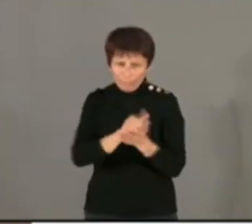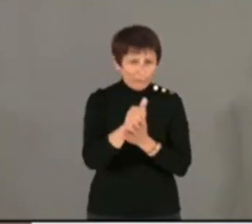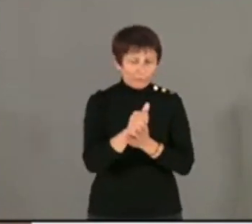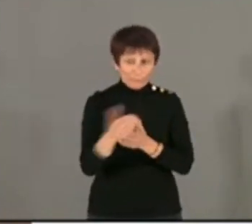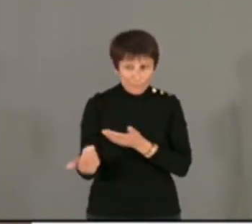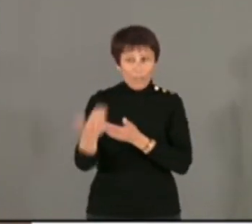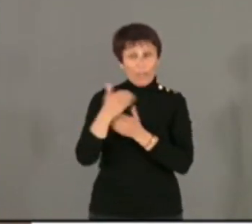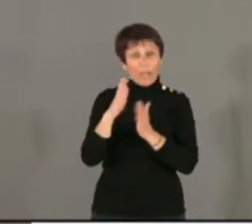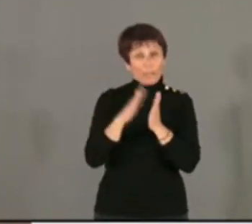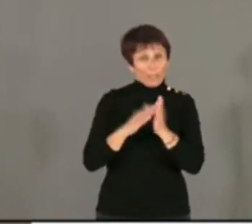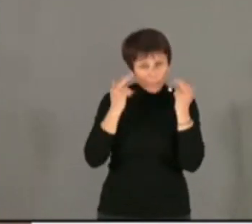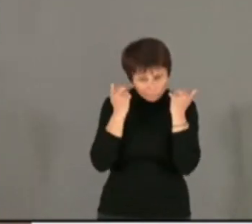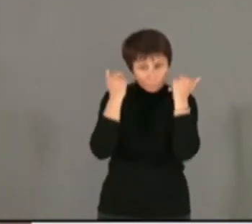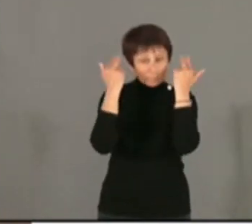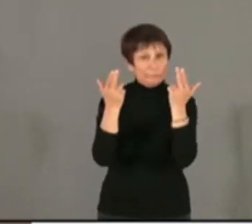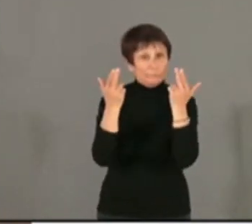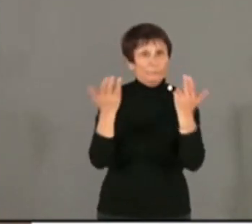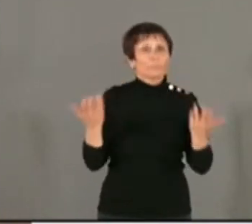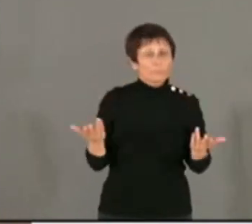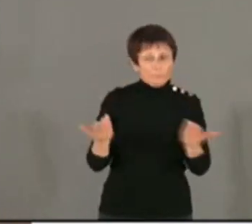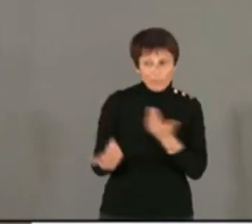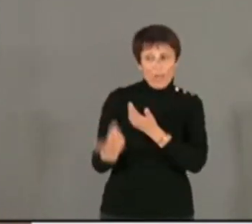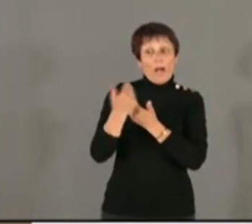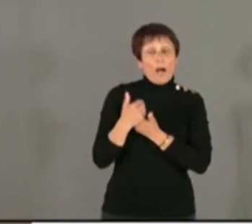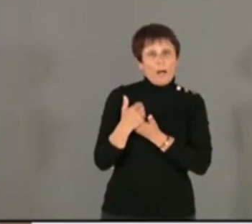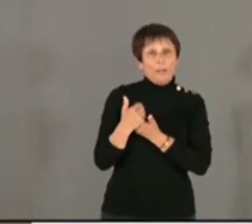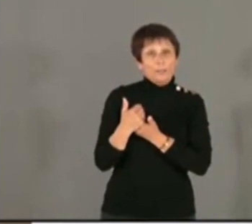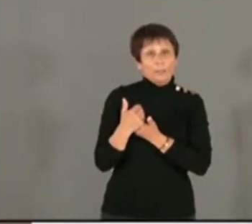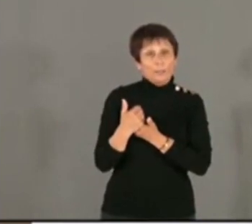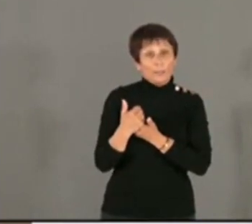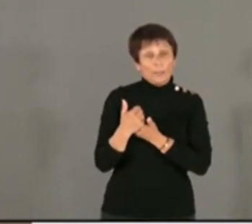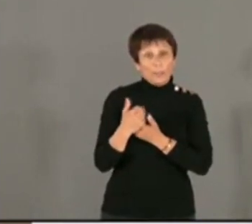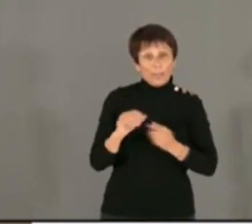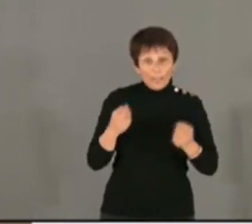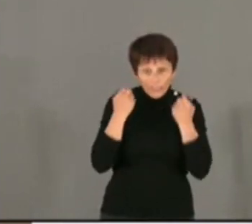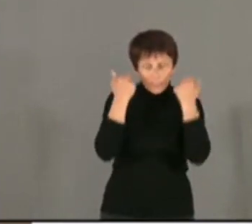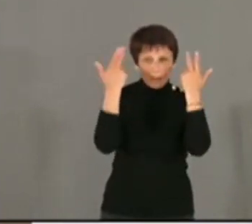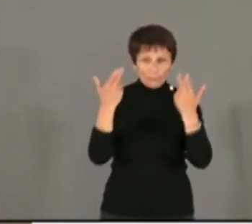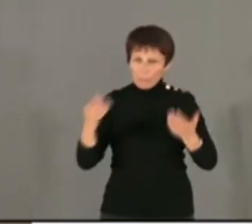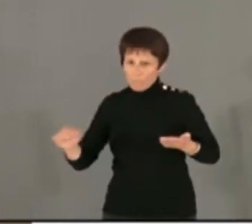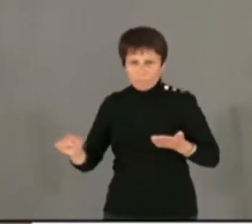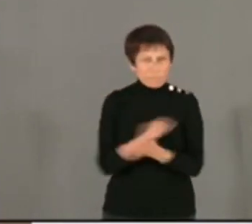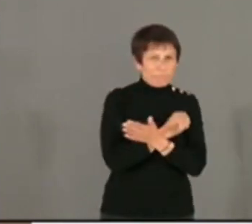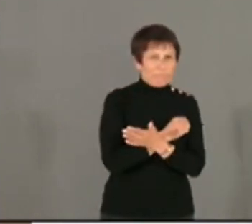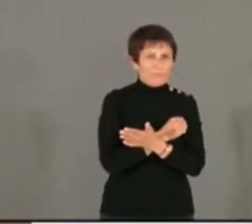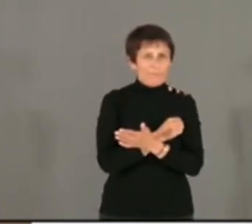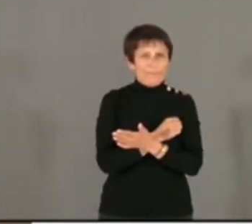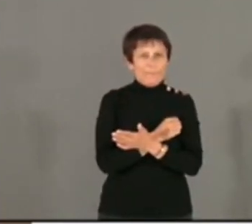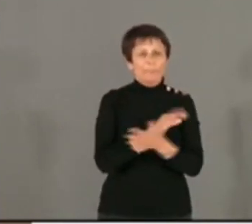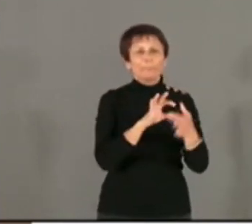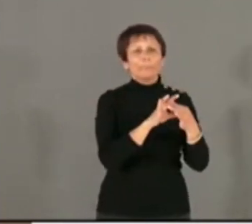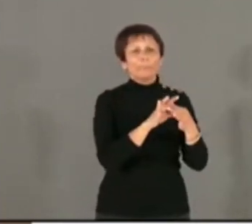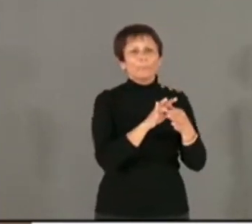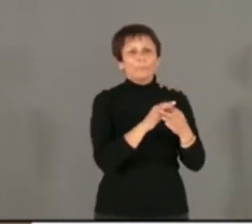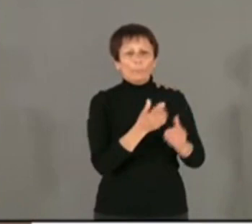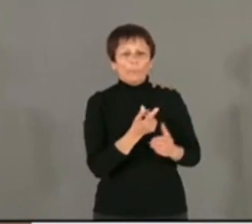Marseille qui s'était rebellé. Et il est entré dans Marseille et a maté cette révolte et a laissé les partisans de Robespierre